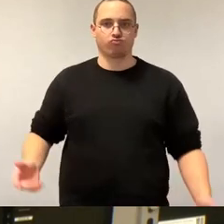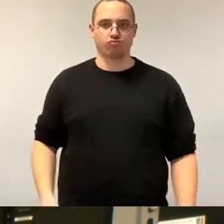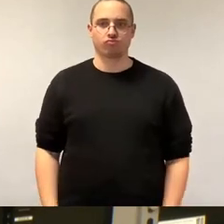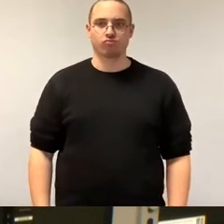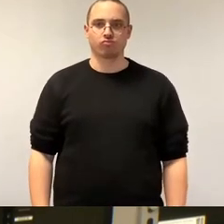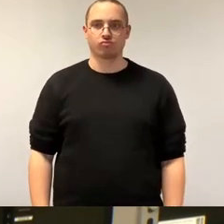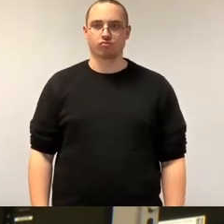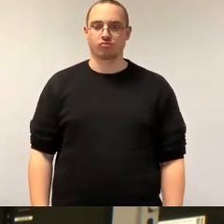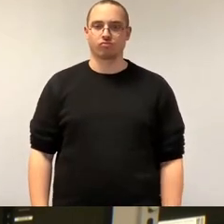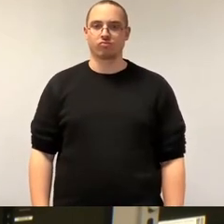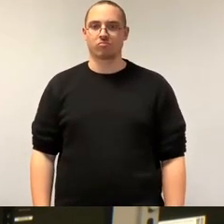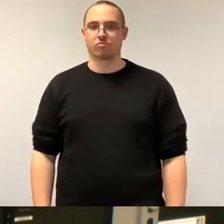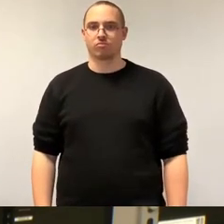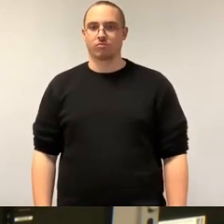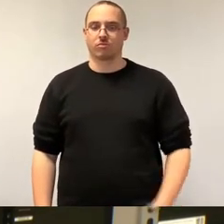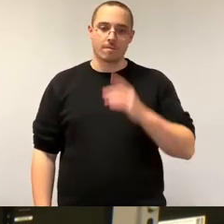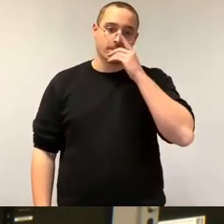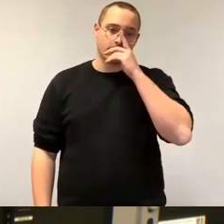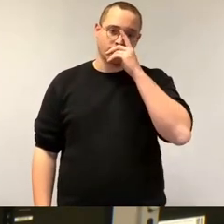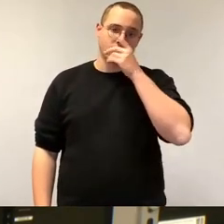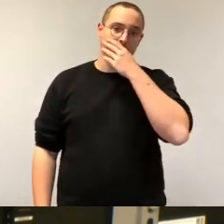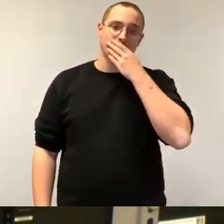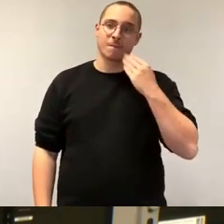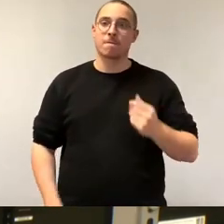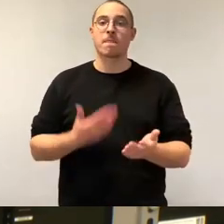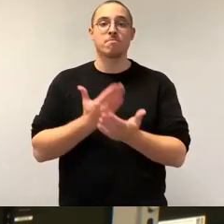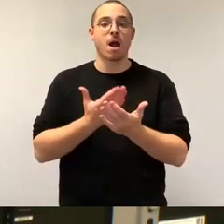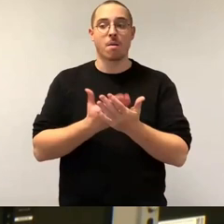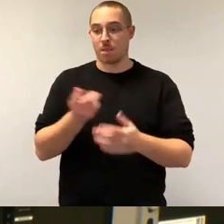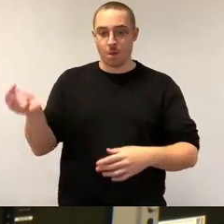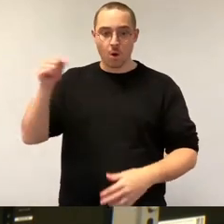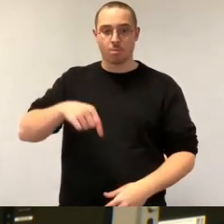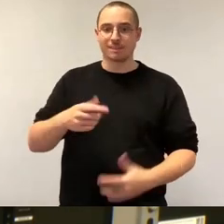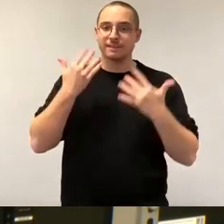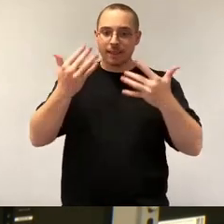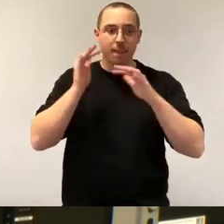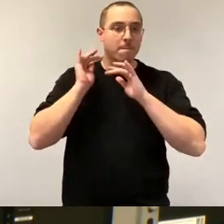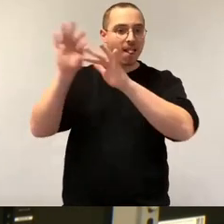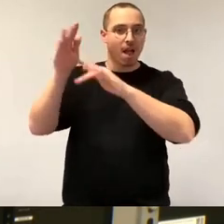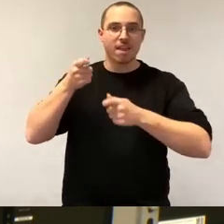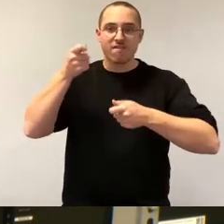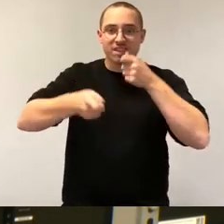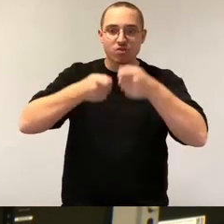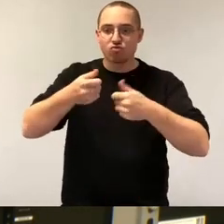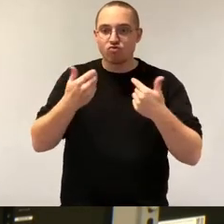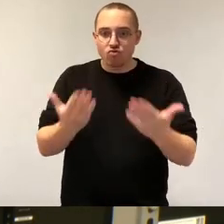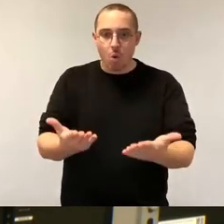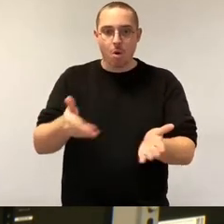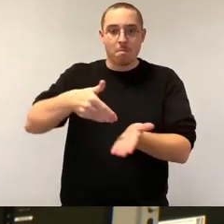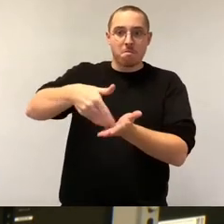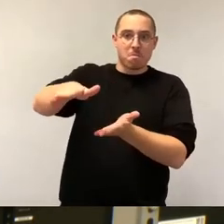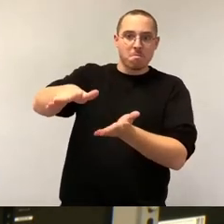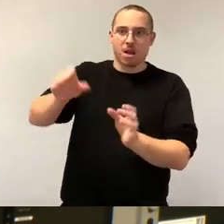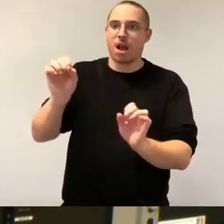und mir ist ja klar, dass wenn jetzt eine 10 Milliarden Investition kommt, dass wir die nicht so behandeln können, wie